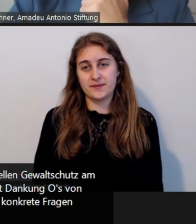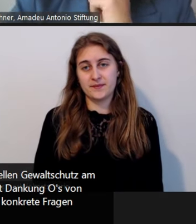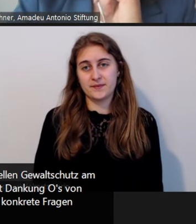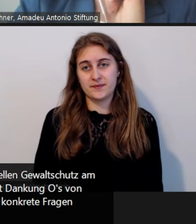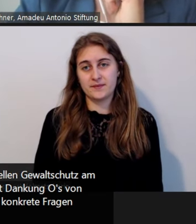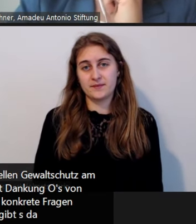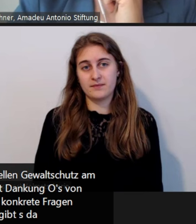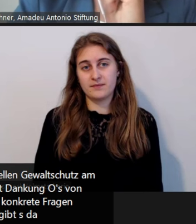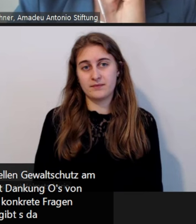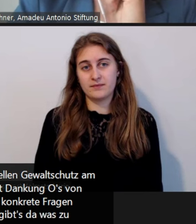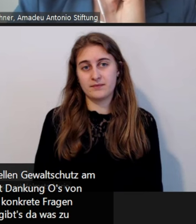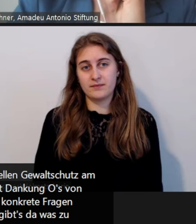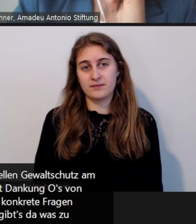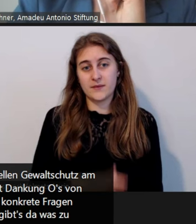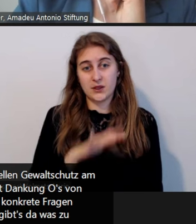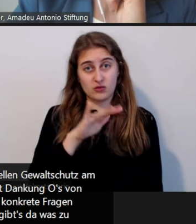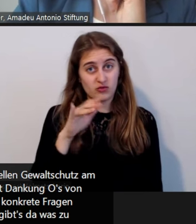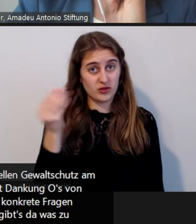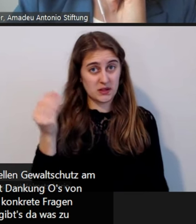Gibt es da was zu?